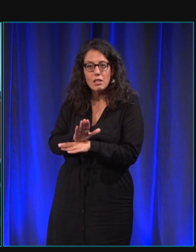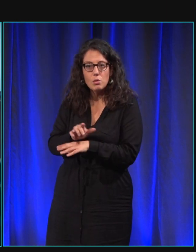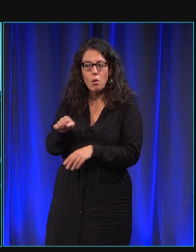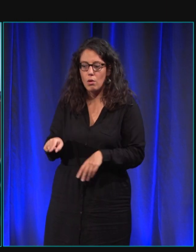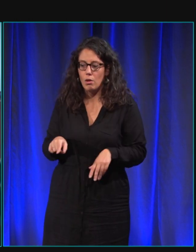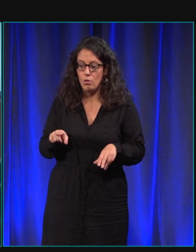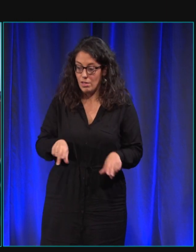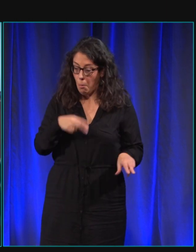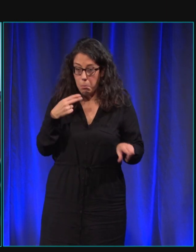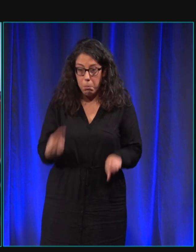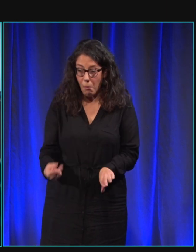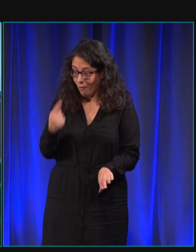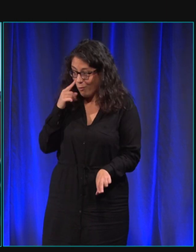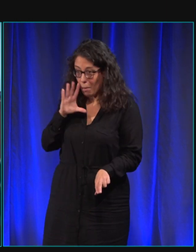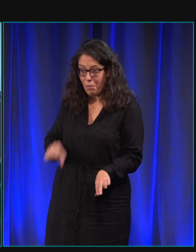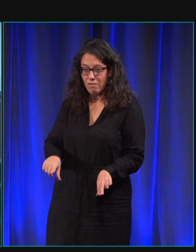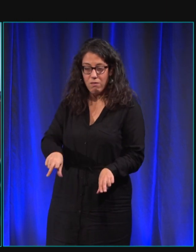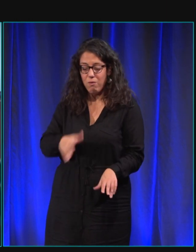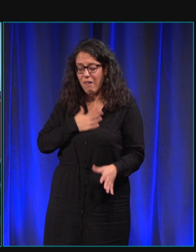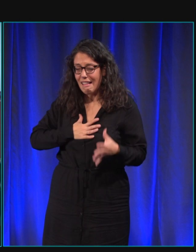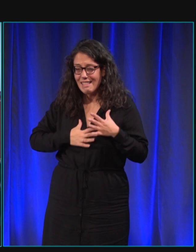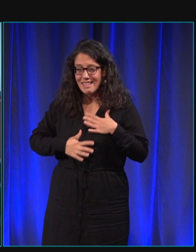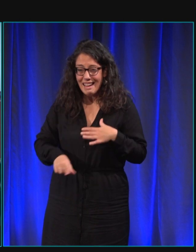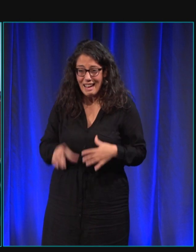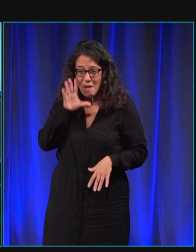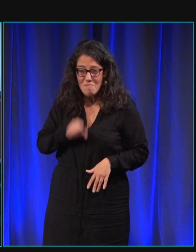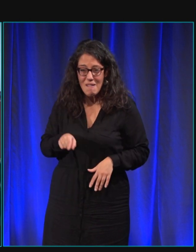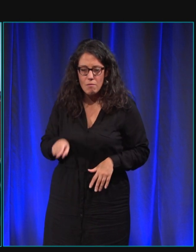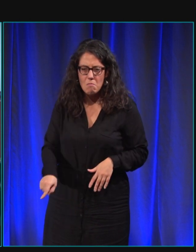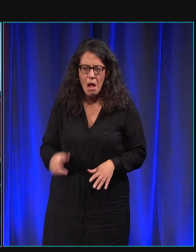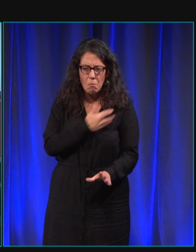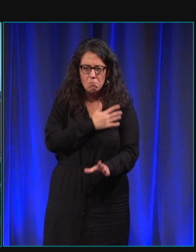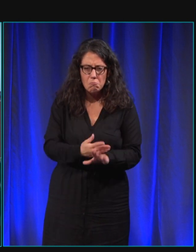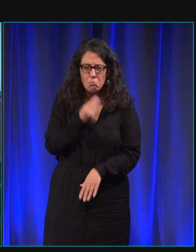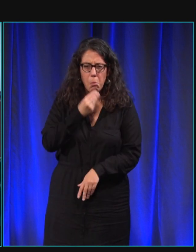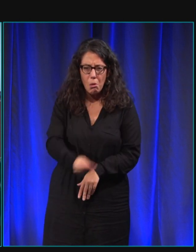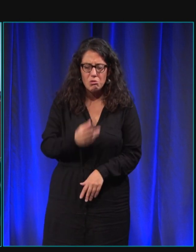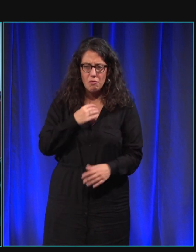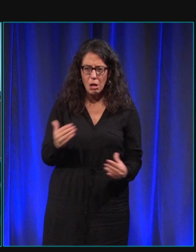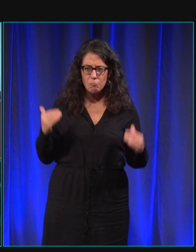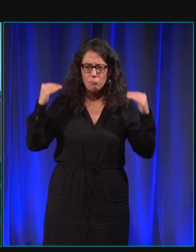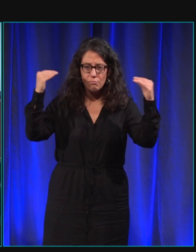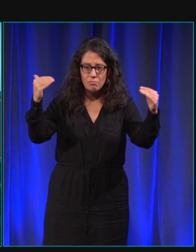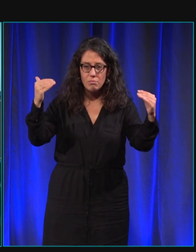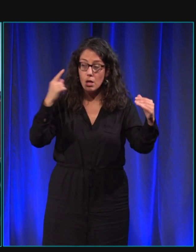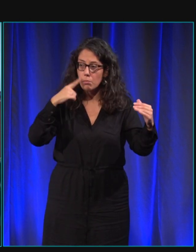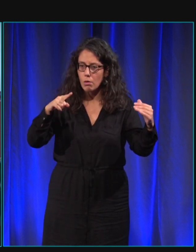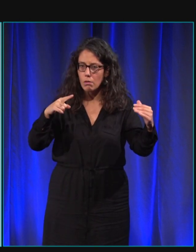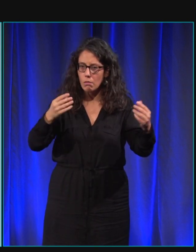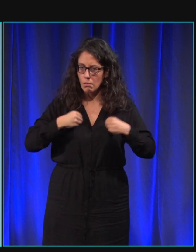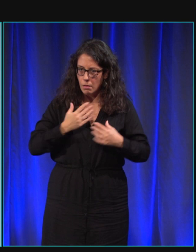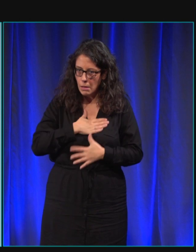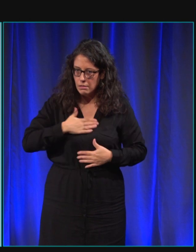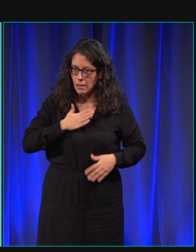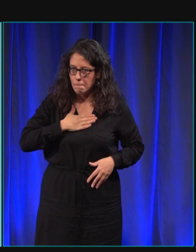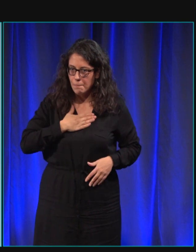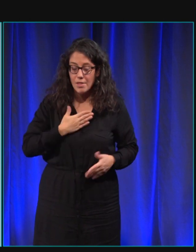il est HS mais il a tout fait bien il a fait de son mieux pour me faire plaisir et bon maintenant